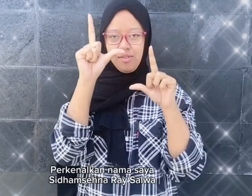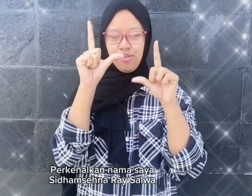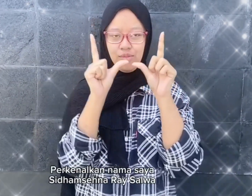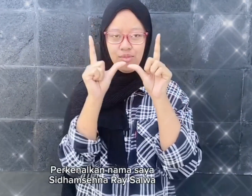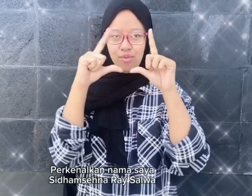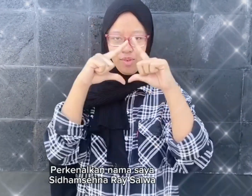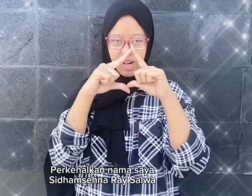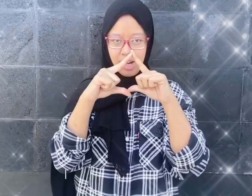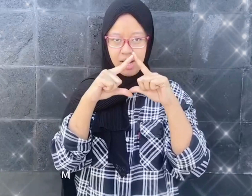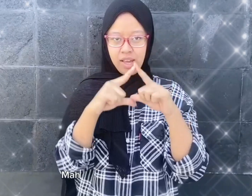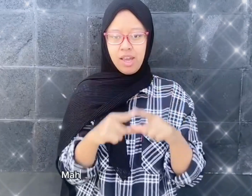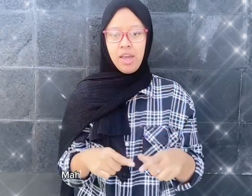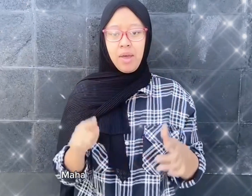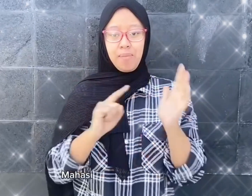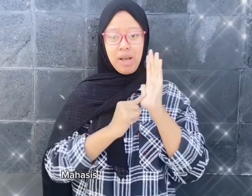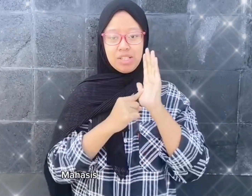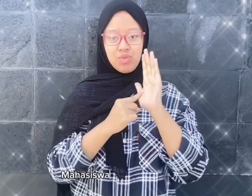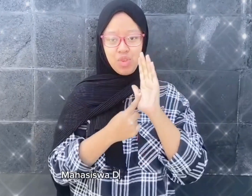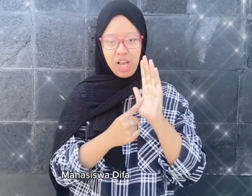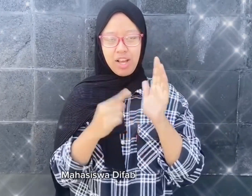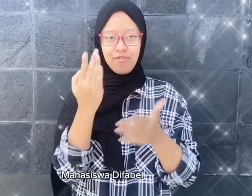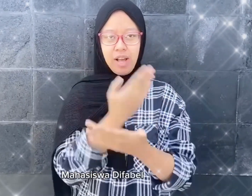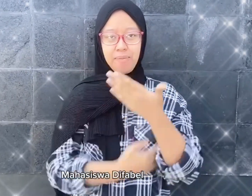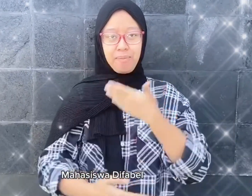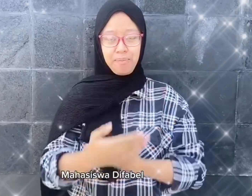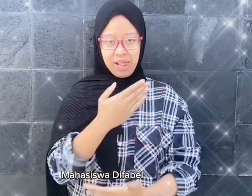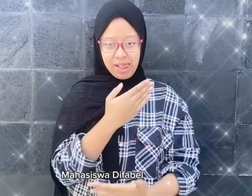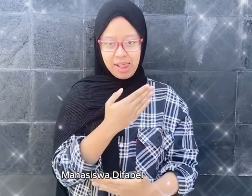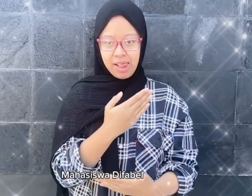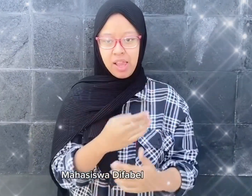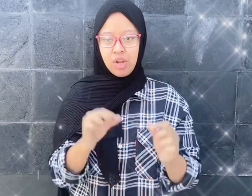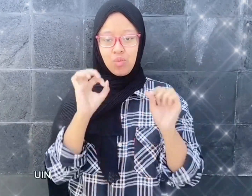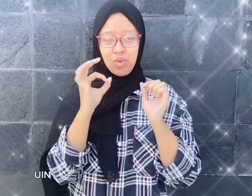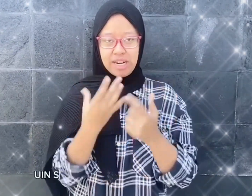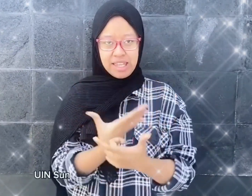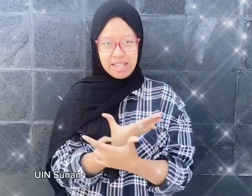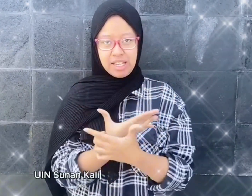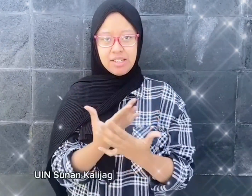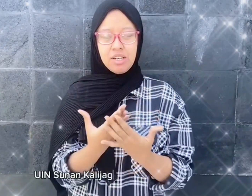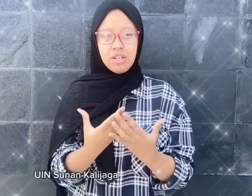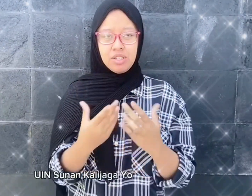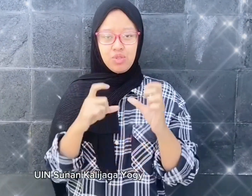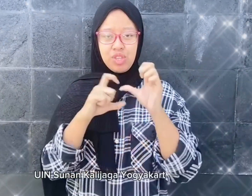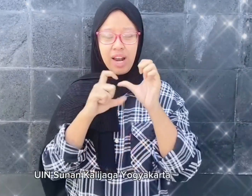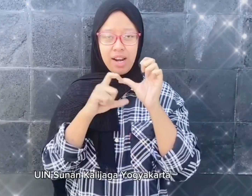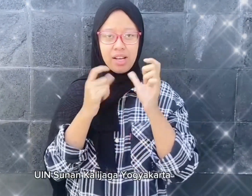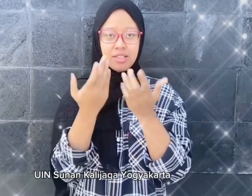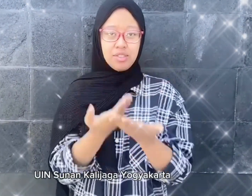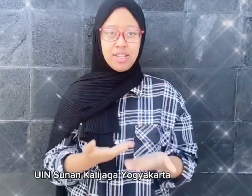Raisalwa, mahasiswa difabel dari UIN Sunan Kalinjaga, Yogyakarta.